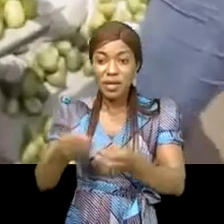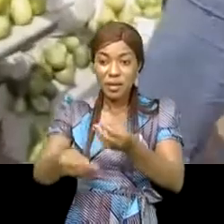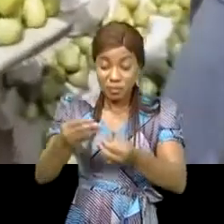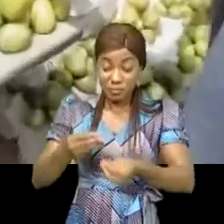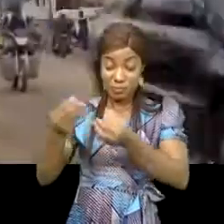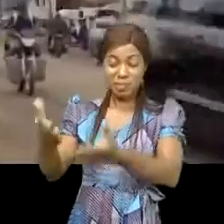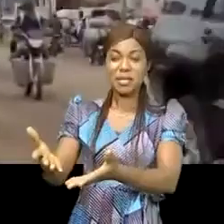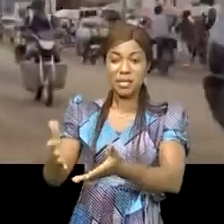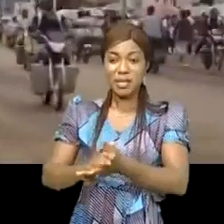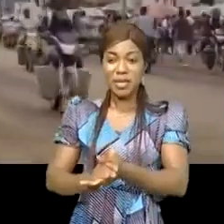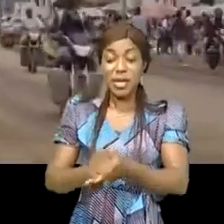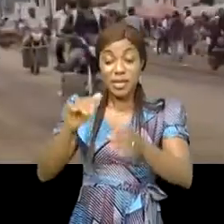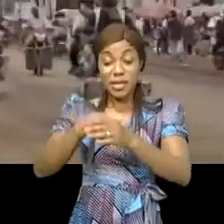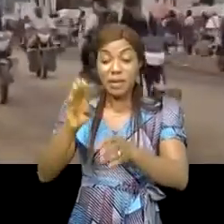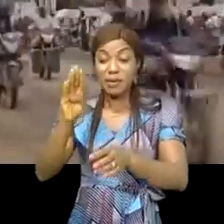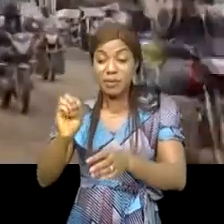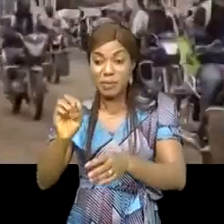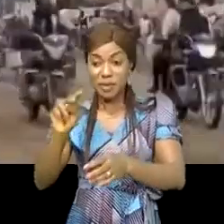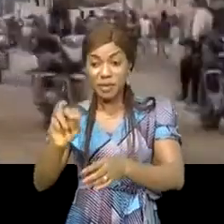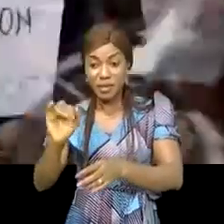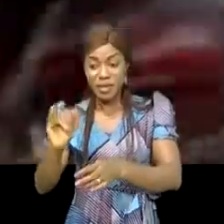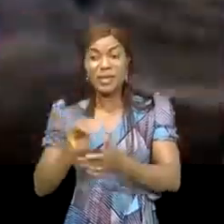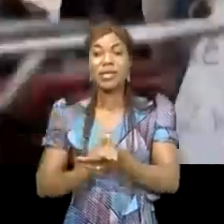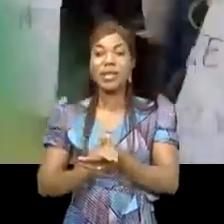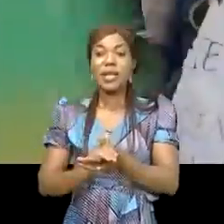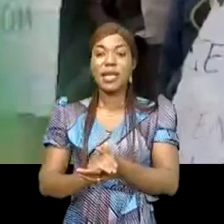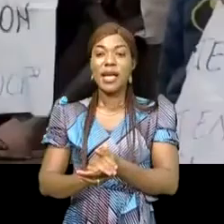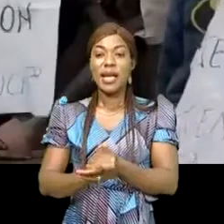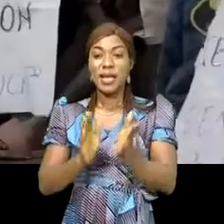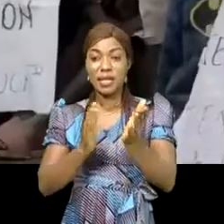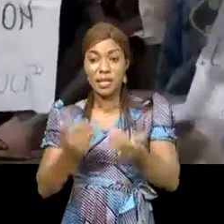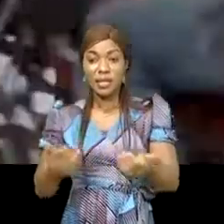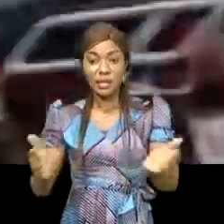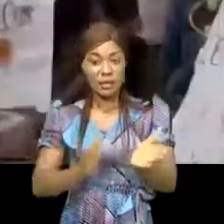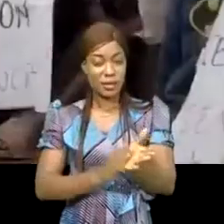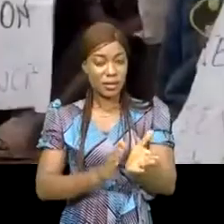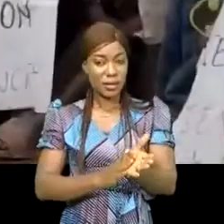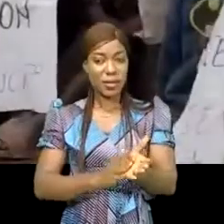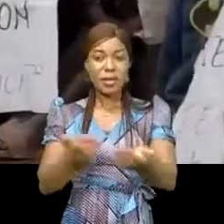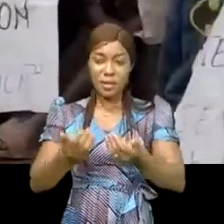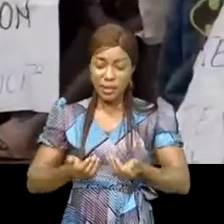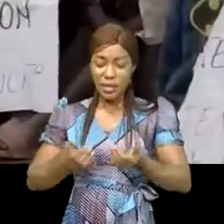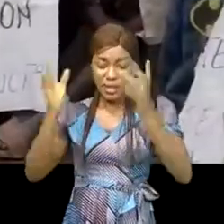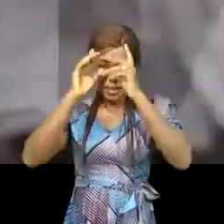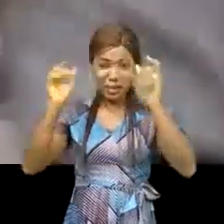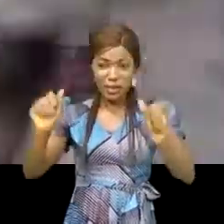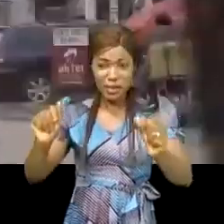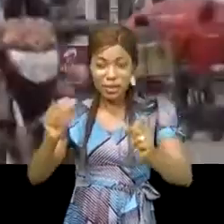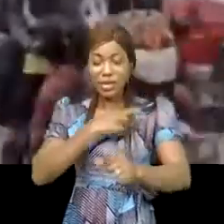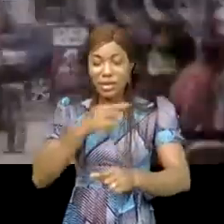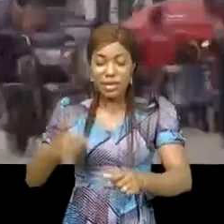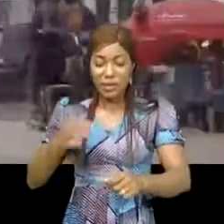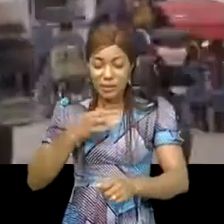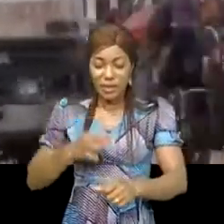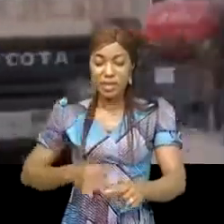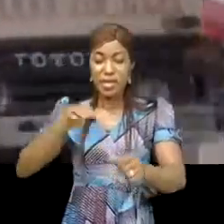Au sujet de Béni, les images des élèves en citine à la mairie réclamant l'arrivée du président de la République, Félix Antoine Tshiseke